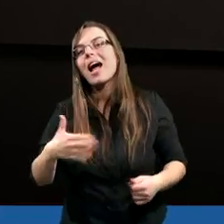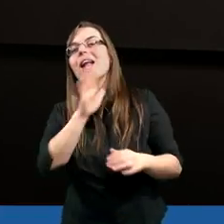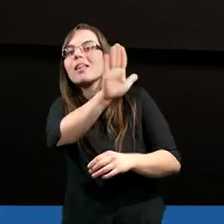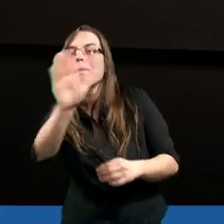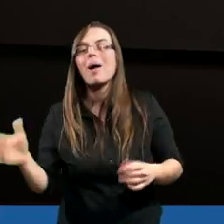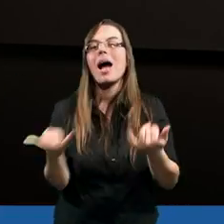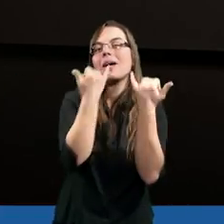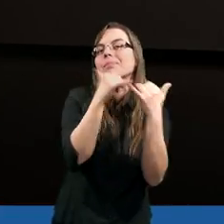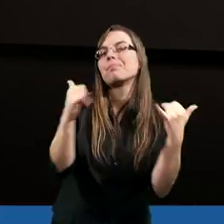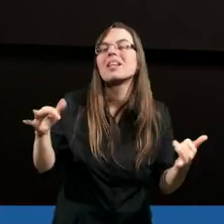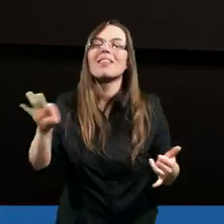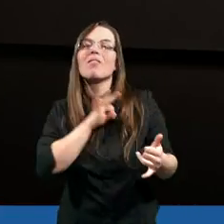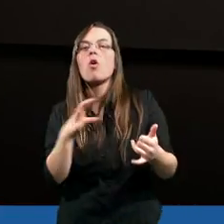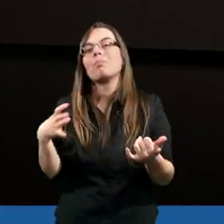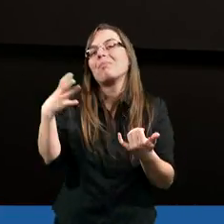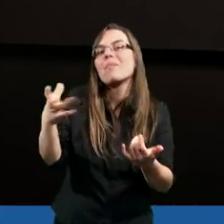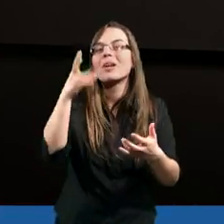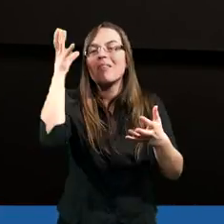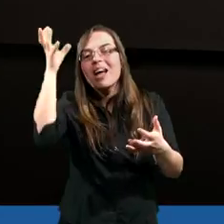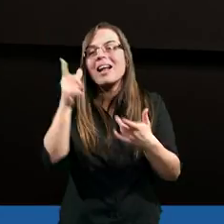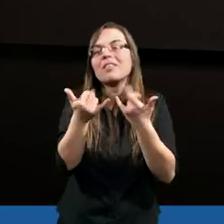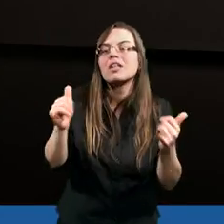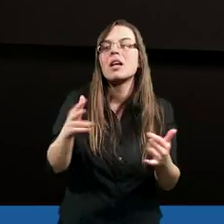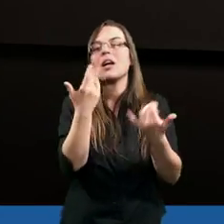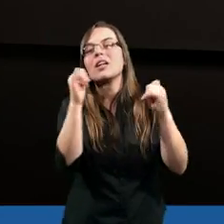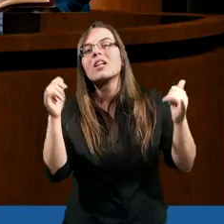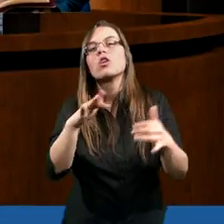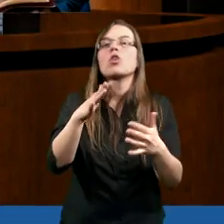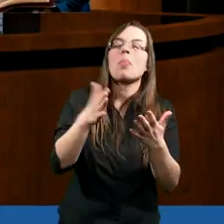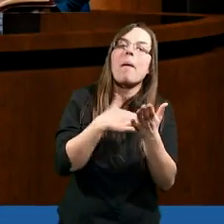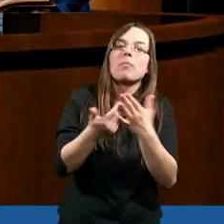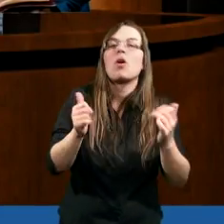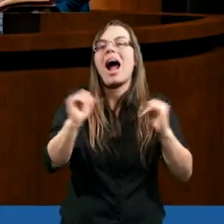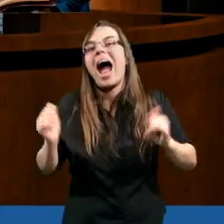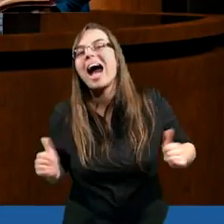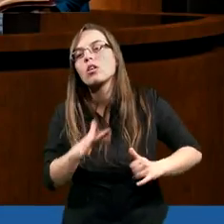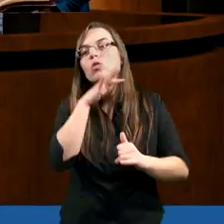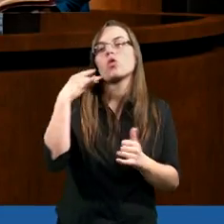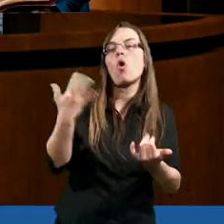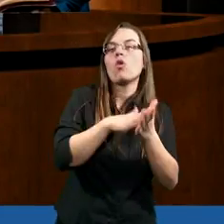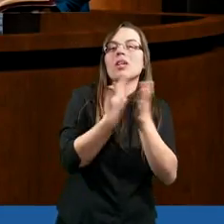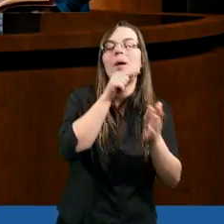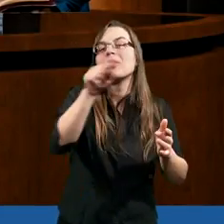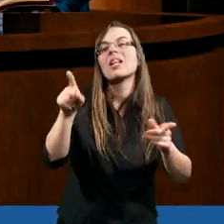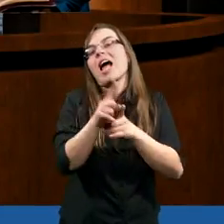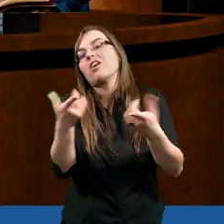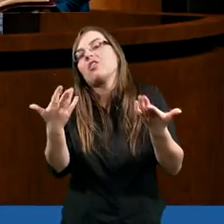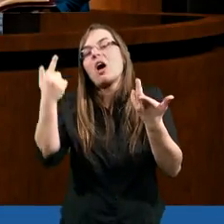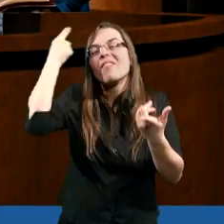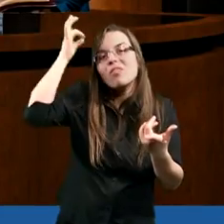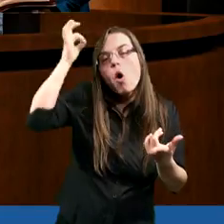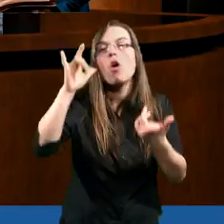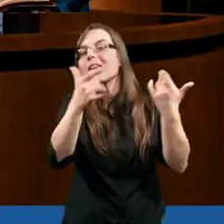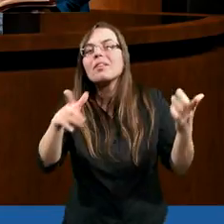ma inny kolor garnituru, na szczęście. Nieco inny kolor i nie siedzimy w jednakowych mundurkach.